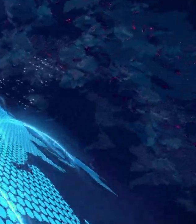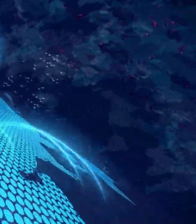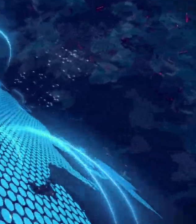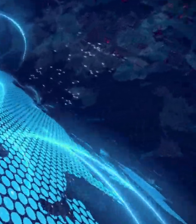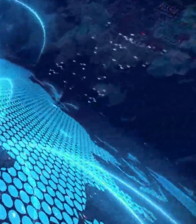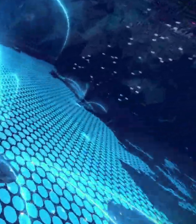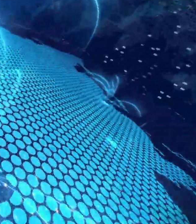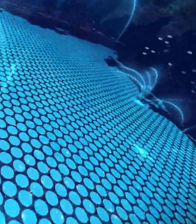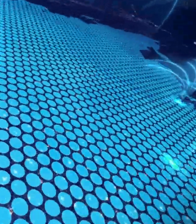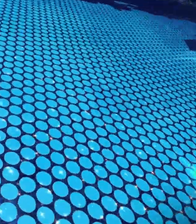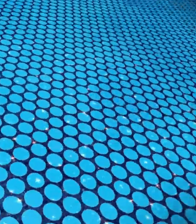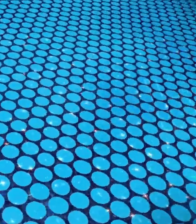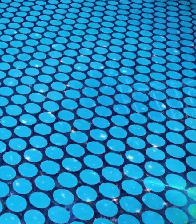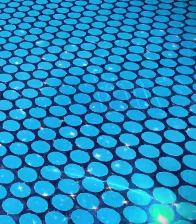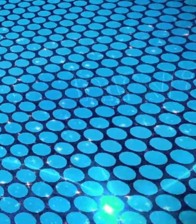Muzika